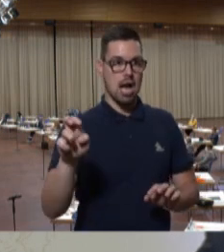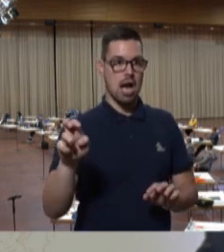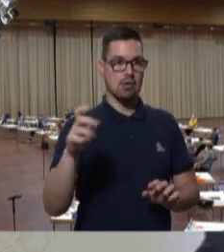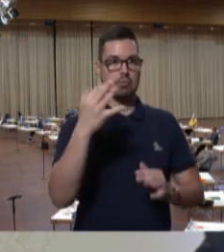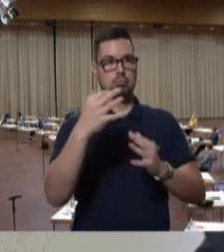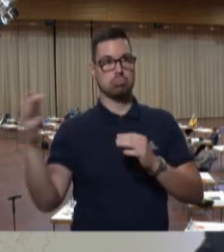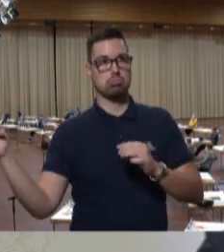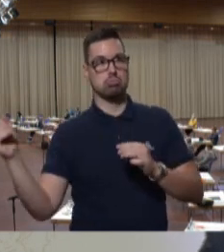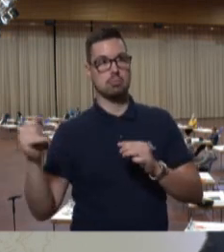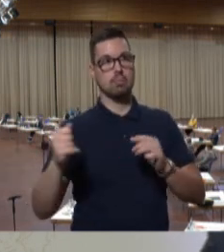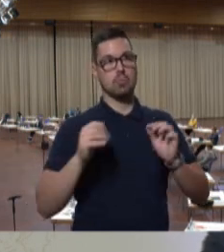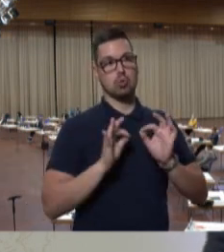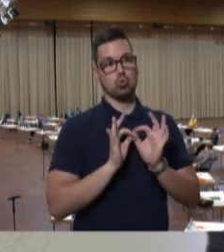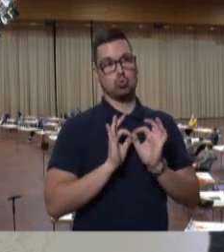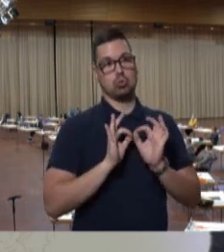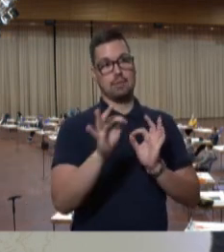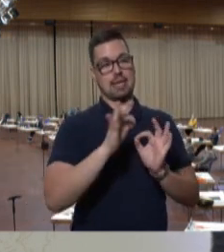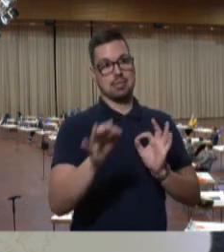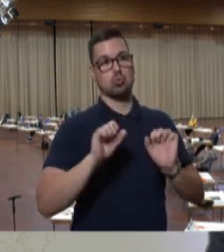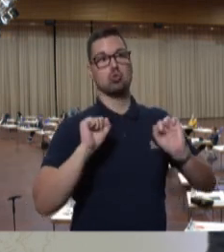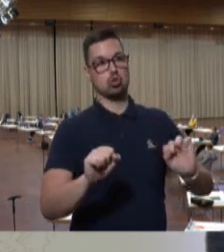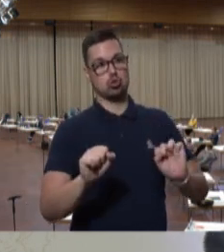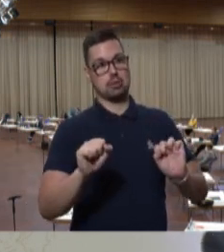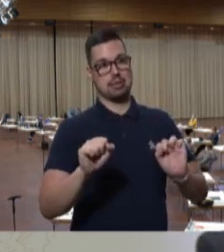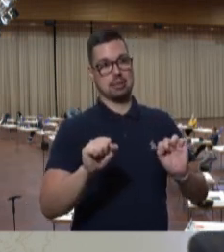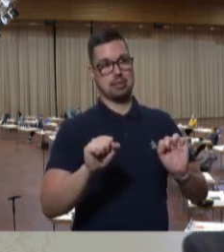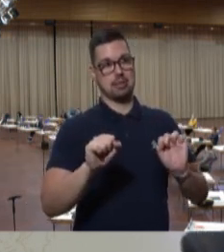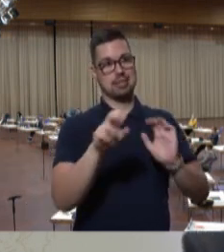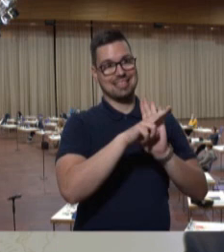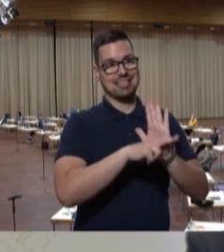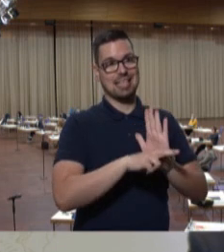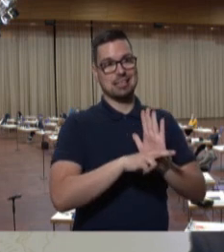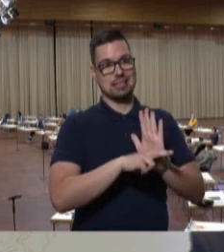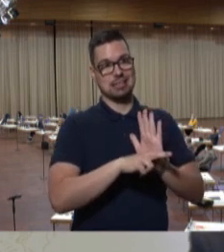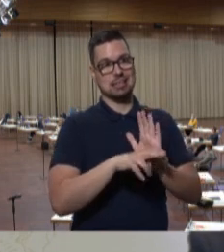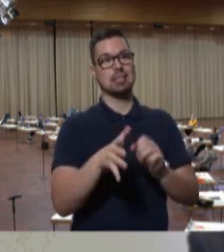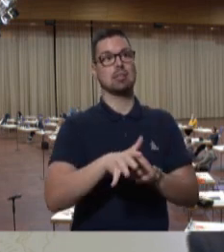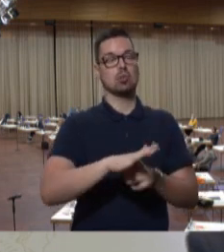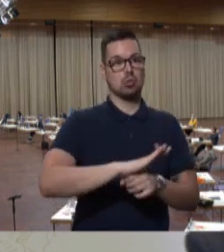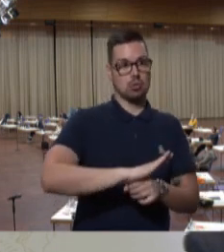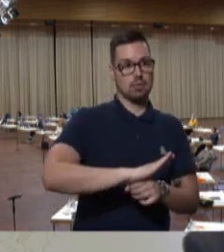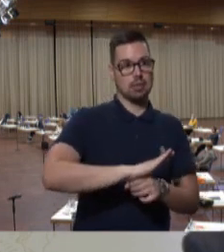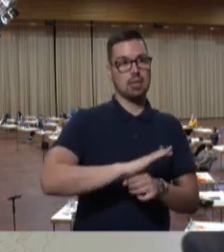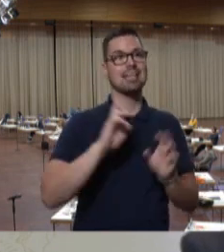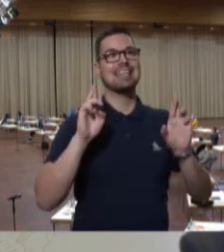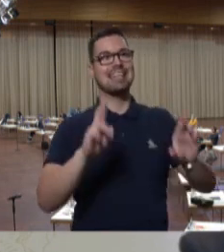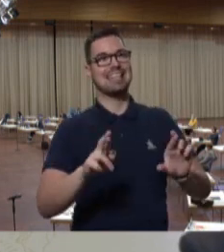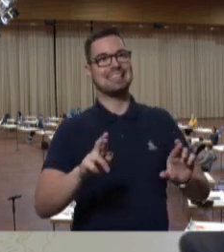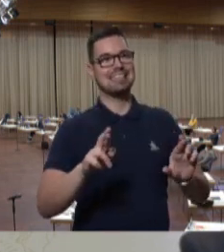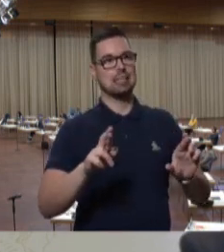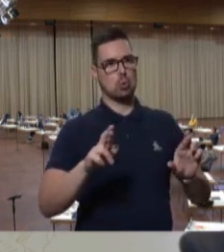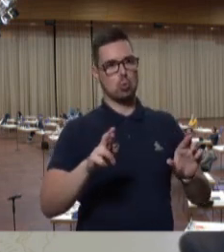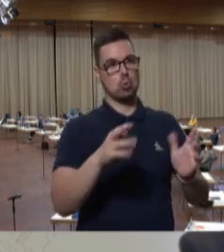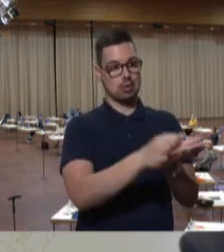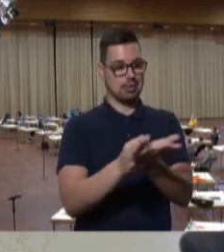Infektionsschutzgesetzes mit einem erhöhten Risiko für eine Infektion mit dem Corona-Virus-Sars-Covid-2 eingestuften Gebiet, in Klammern Risikogebiet, aufgehalten